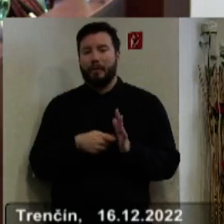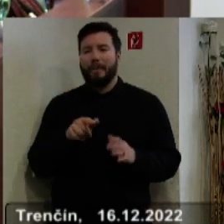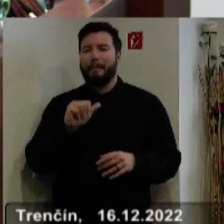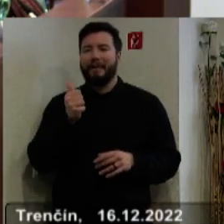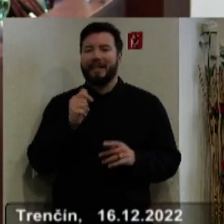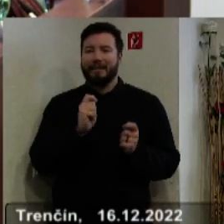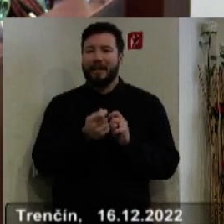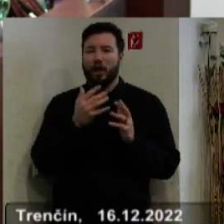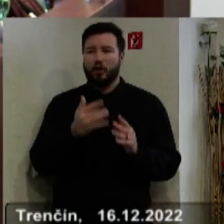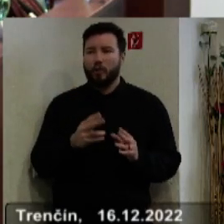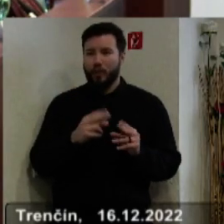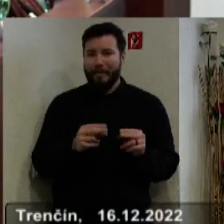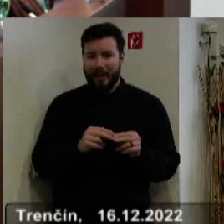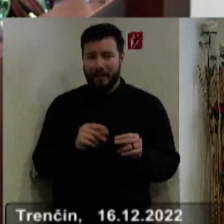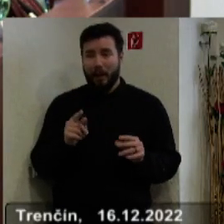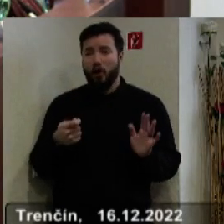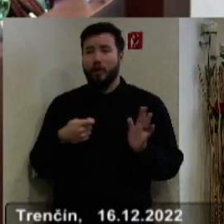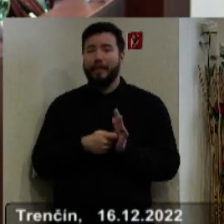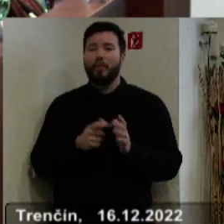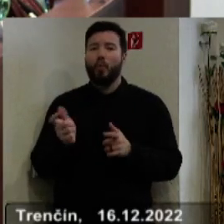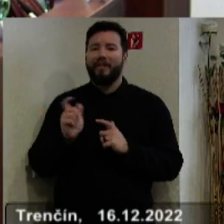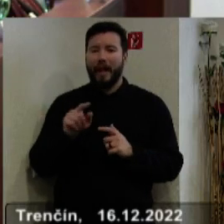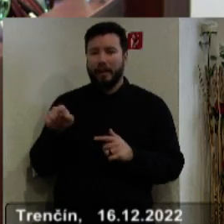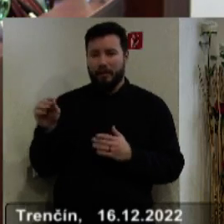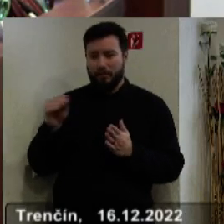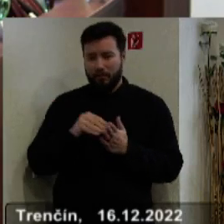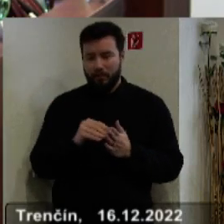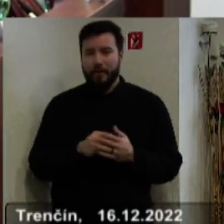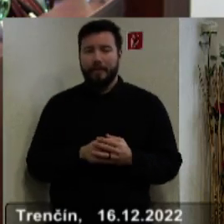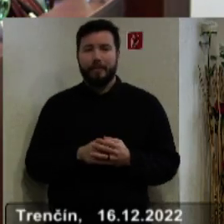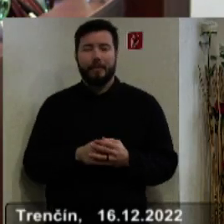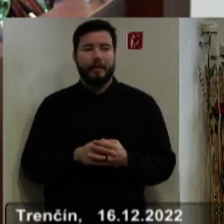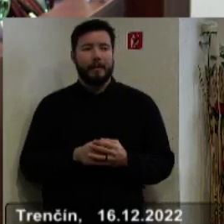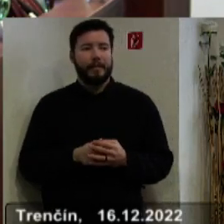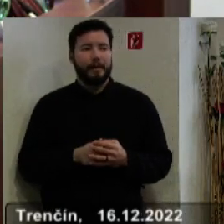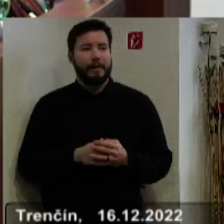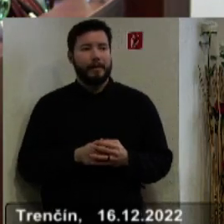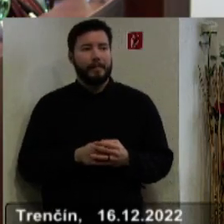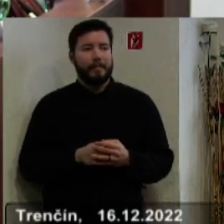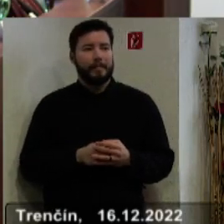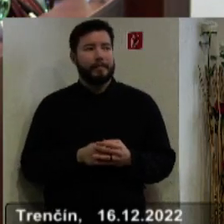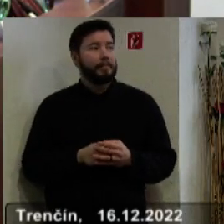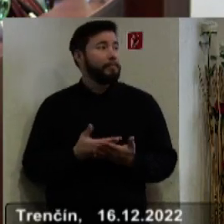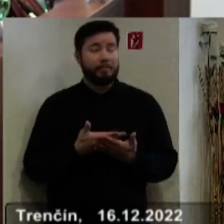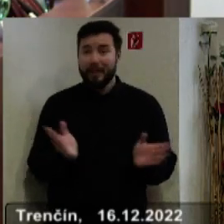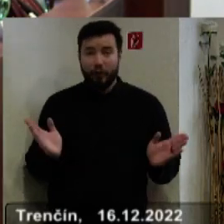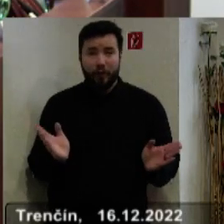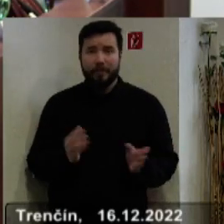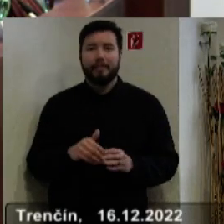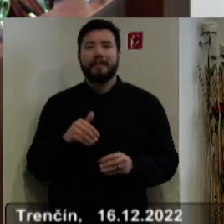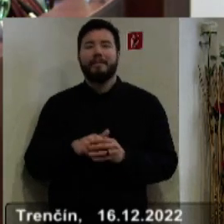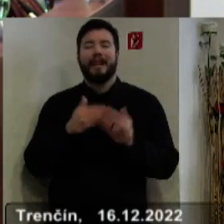kde teda budeme musieť použiť aj úverové zdroje a potom má aj vlastne ďalšia zmena rozpočtu. Ak nikto,